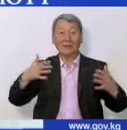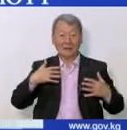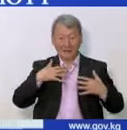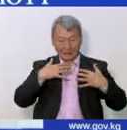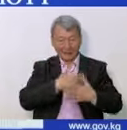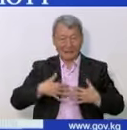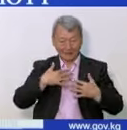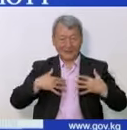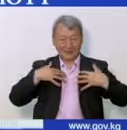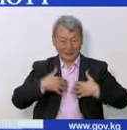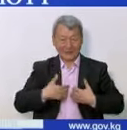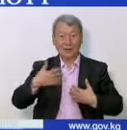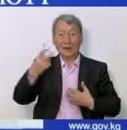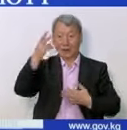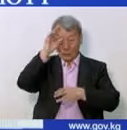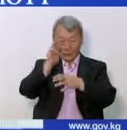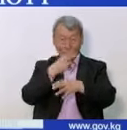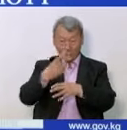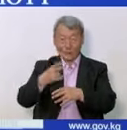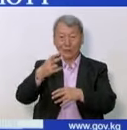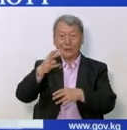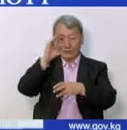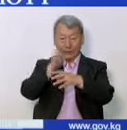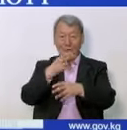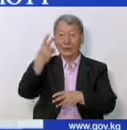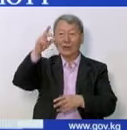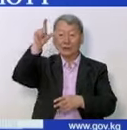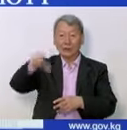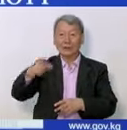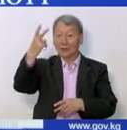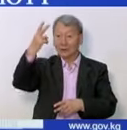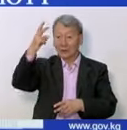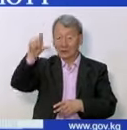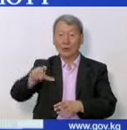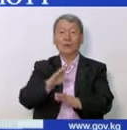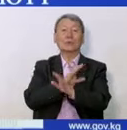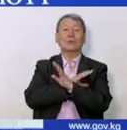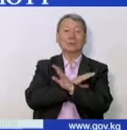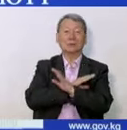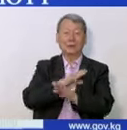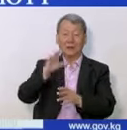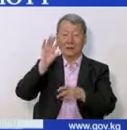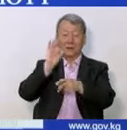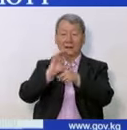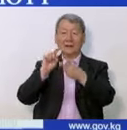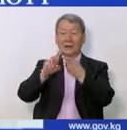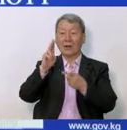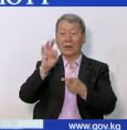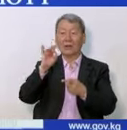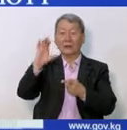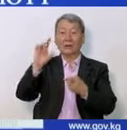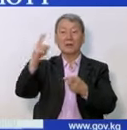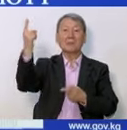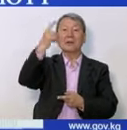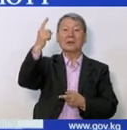сутки произошли 2 смертных случая от COVID-19. Первый